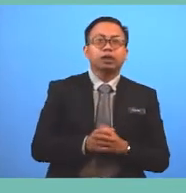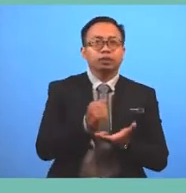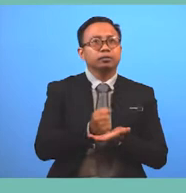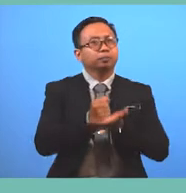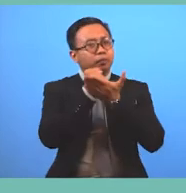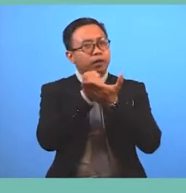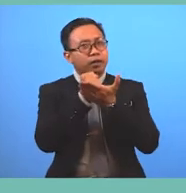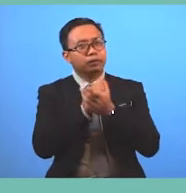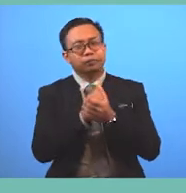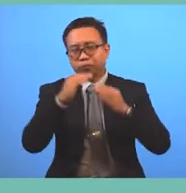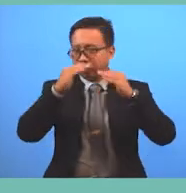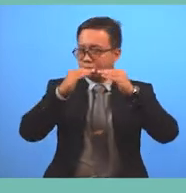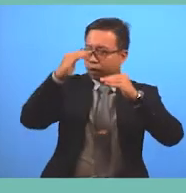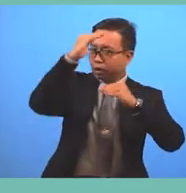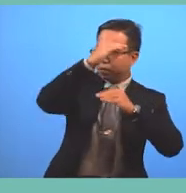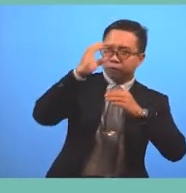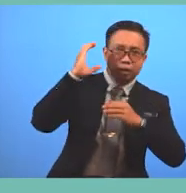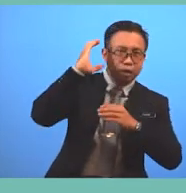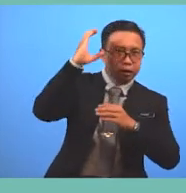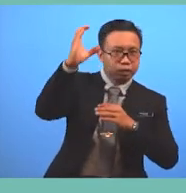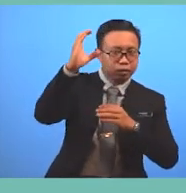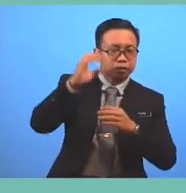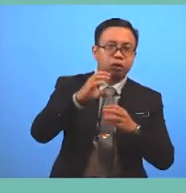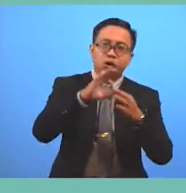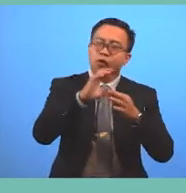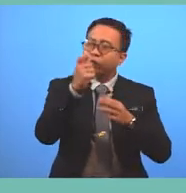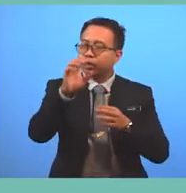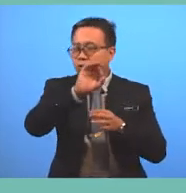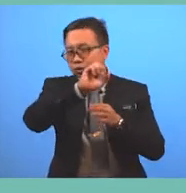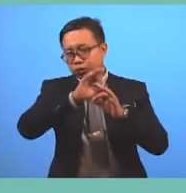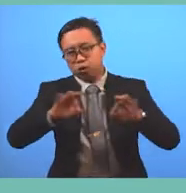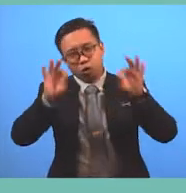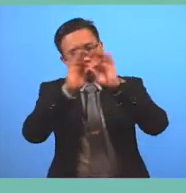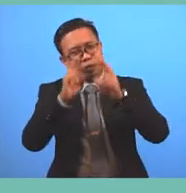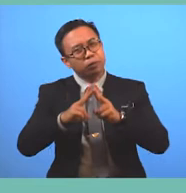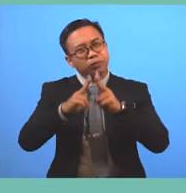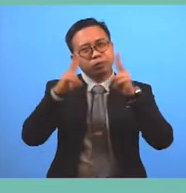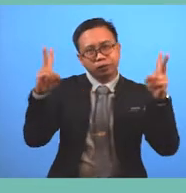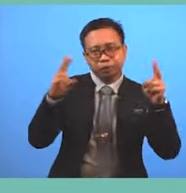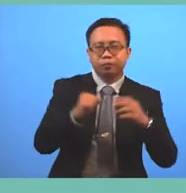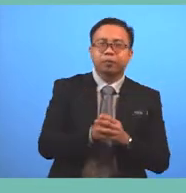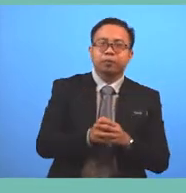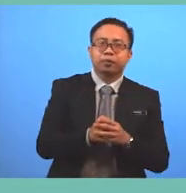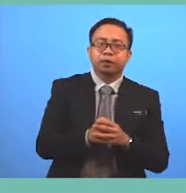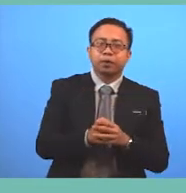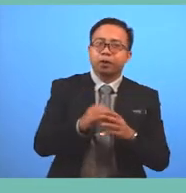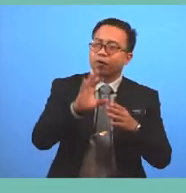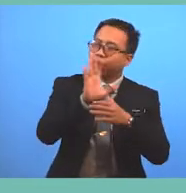And to help develop the character's stories But most importantly, it is a film